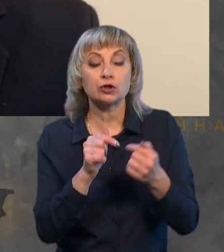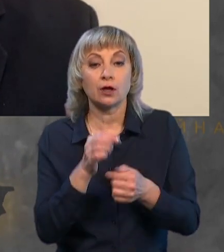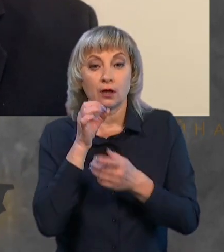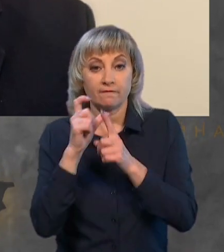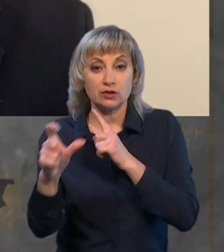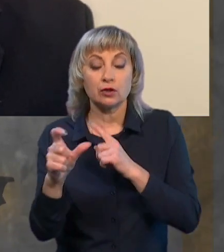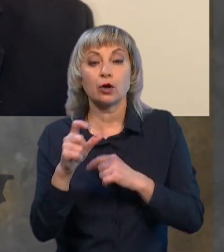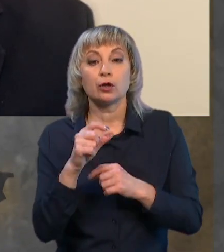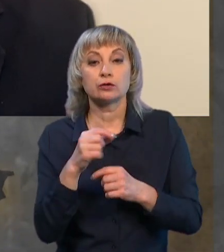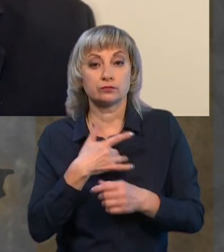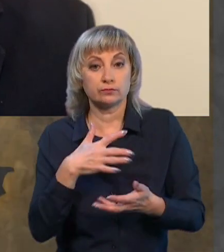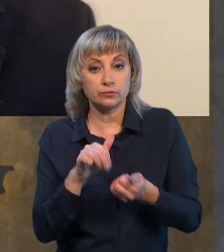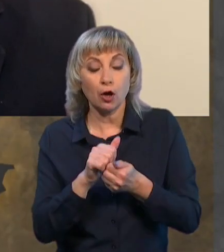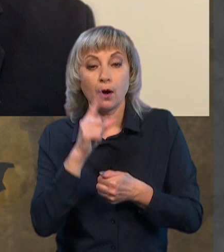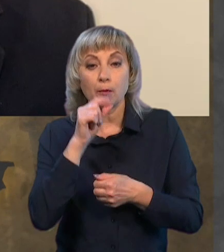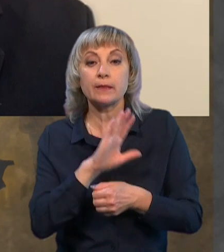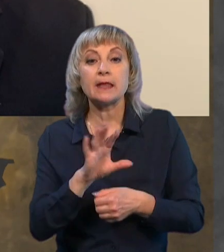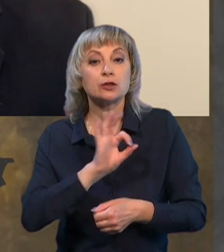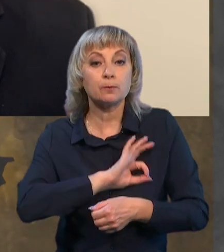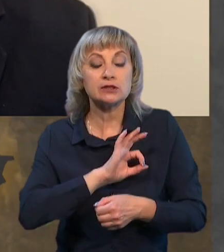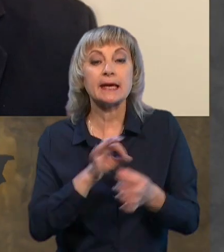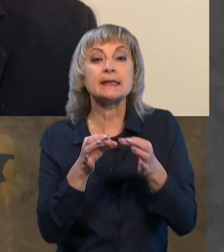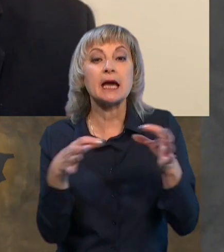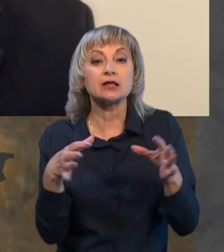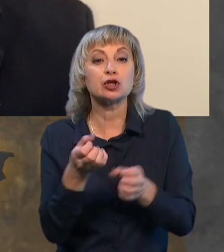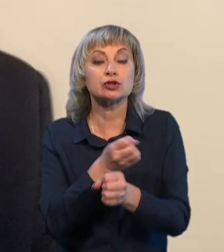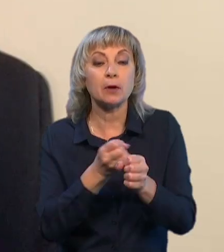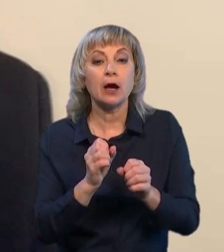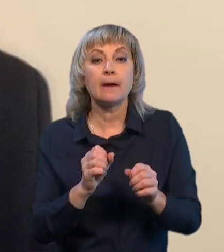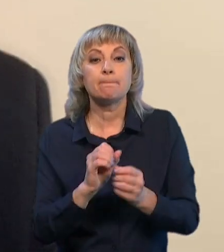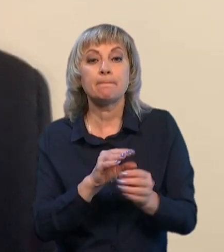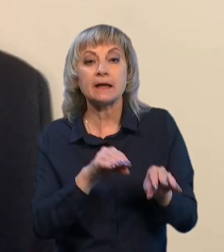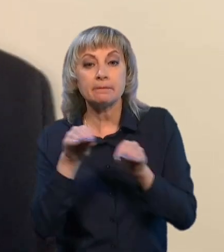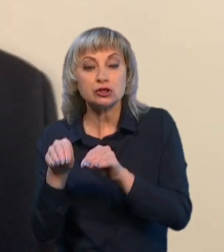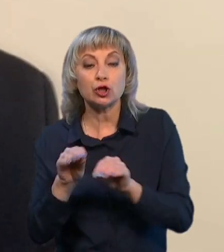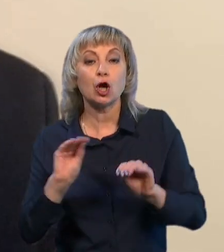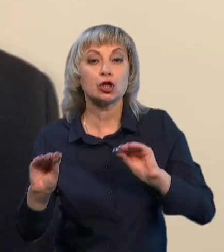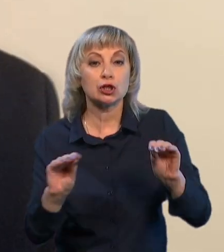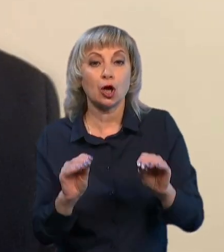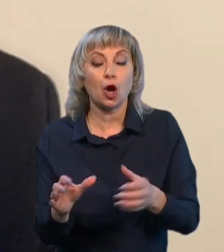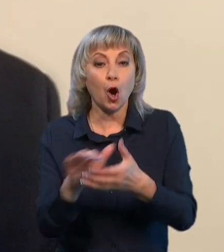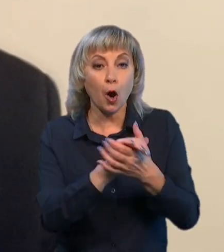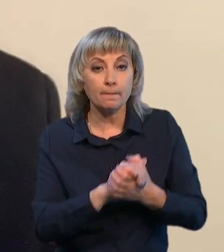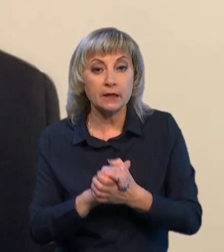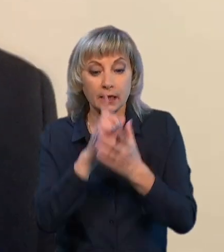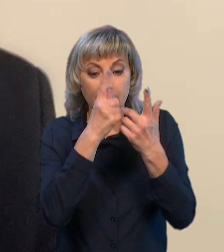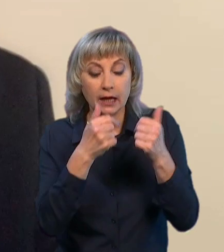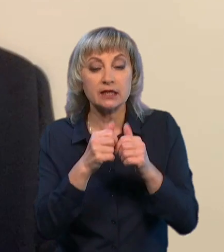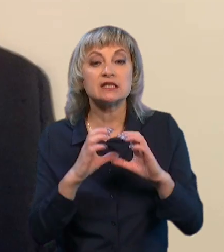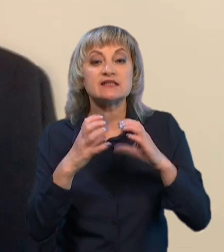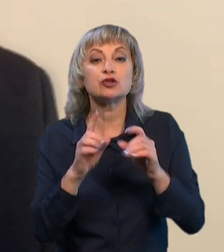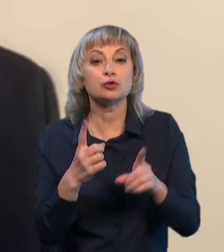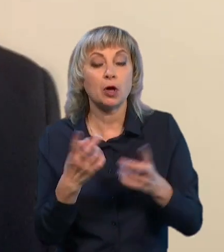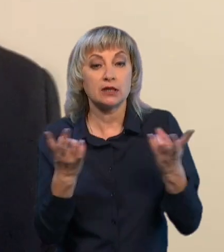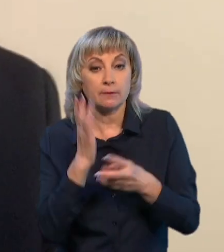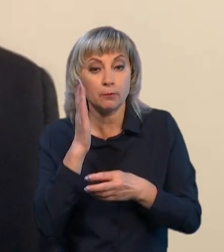Путіну. Недопустиме застосування ядерних зброї, її переміщення, розгортання. Тоді об'єднається всі країни світу. Чому? Тому що їм